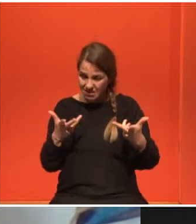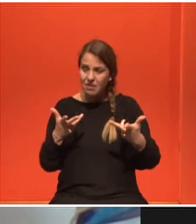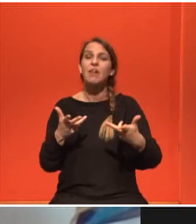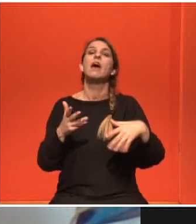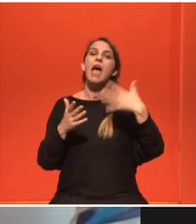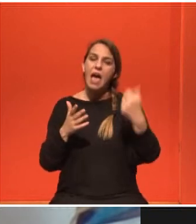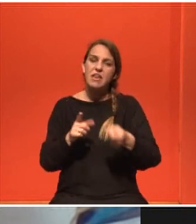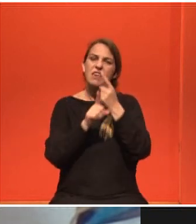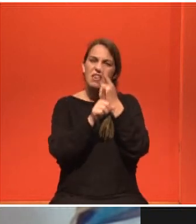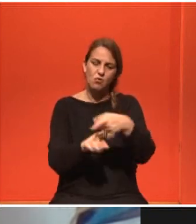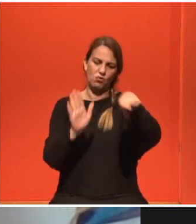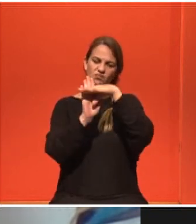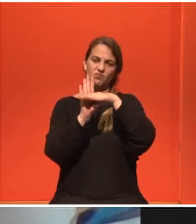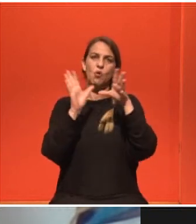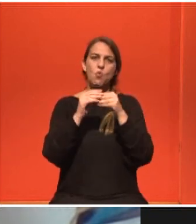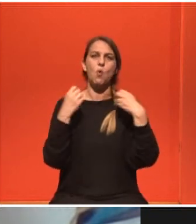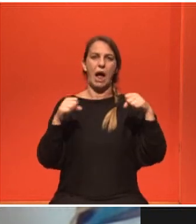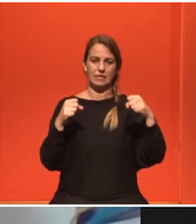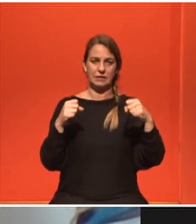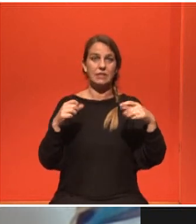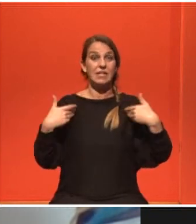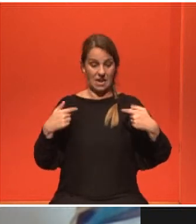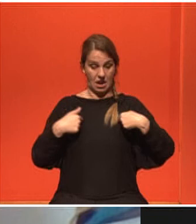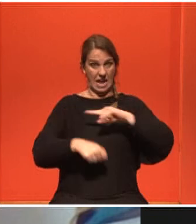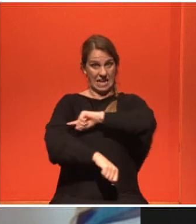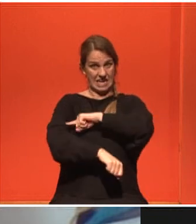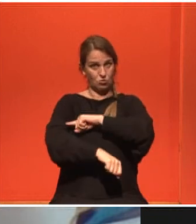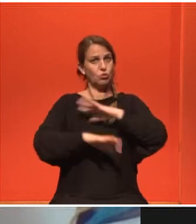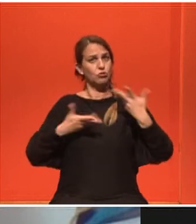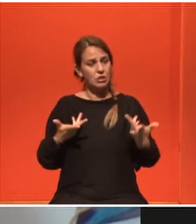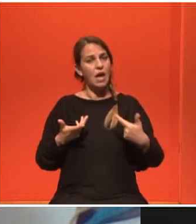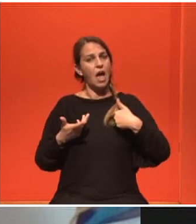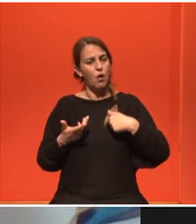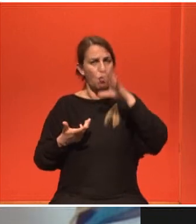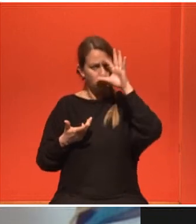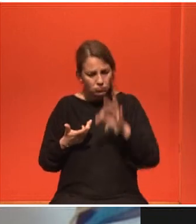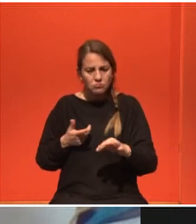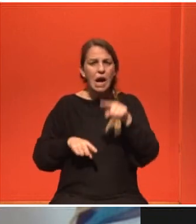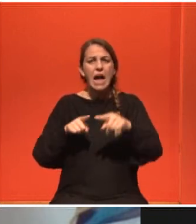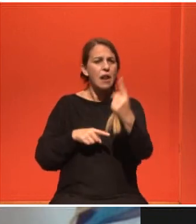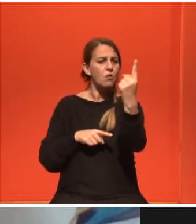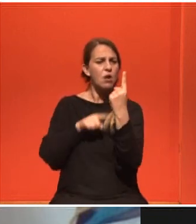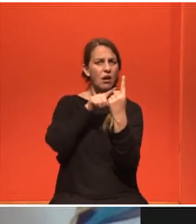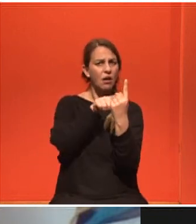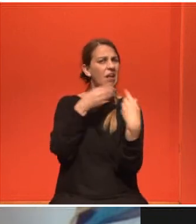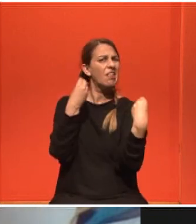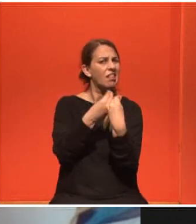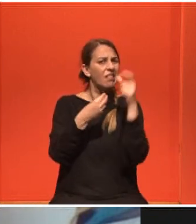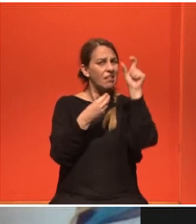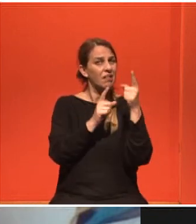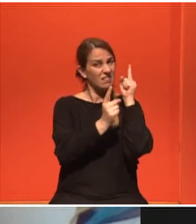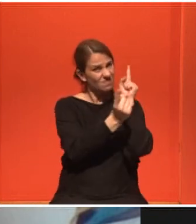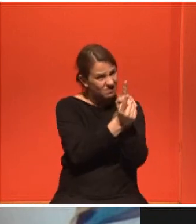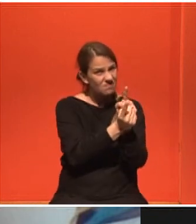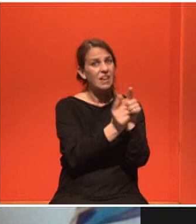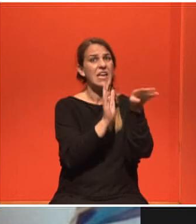εσύ ανάλογα με τον άρρωστο. Και ο πιο καλύτερος είναι να γράψει κάποιος τη θεραπευτική άσκηση, να τη συστήσει, αλλά να